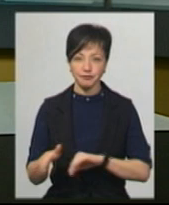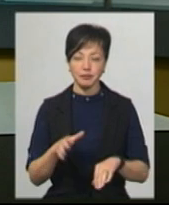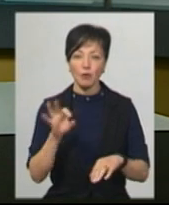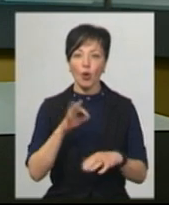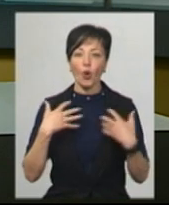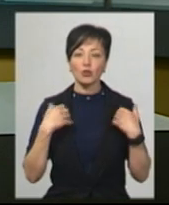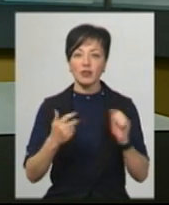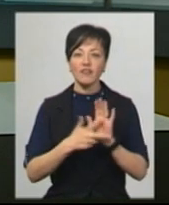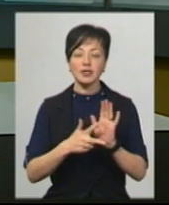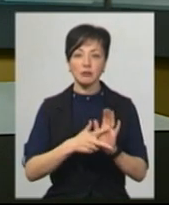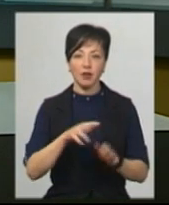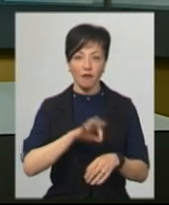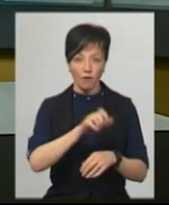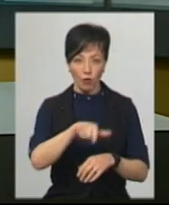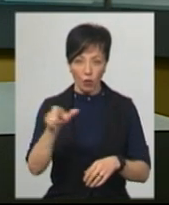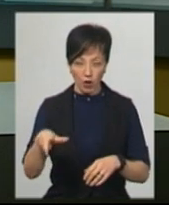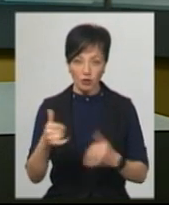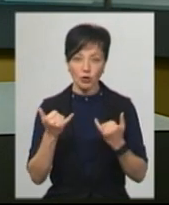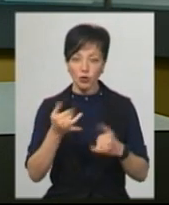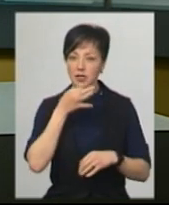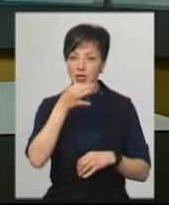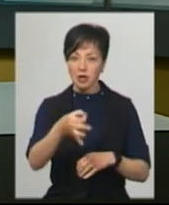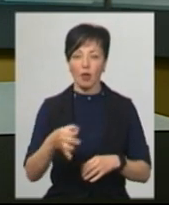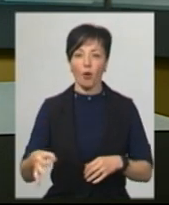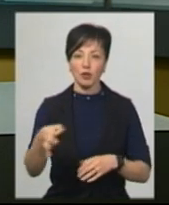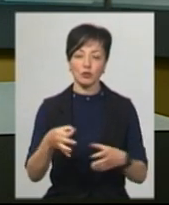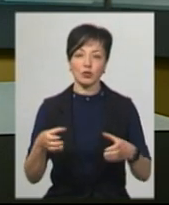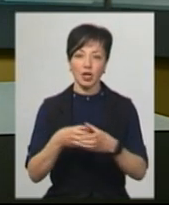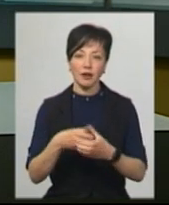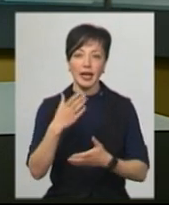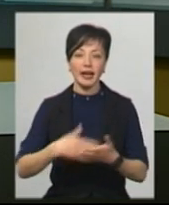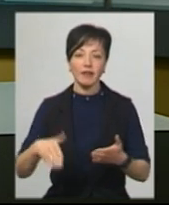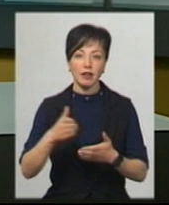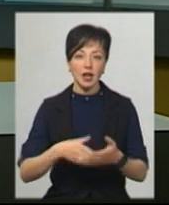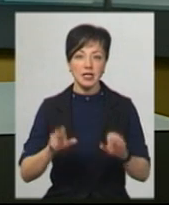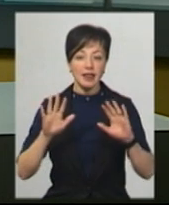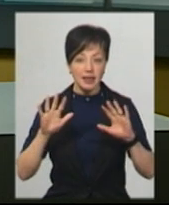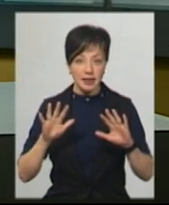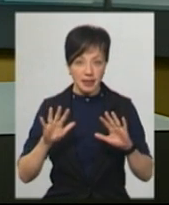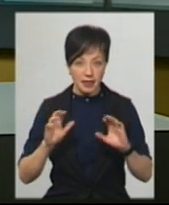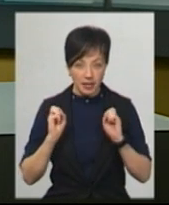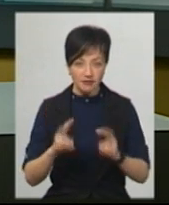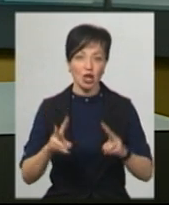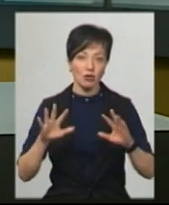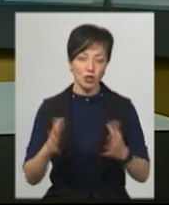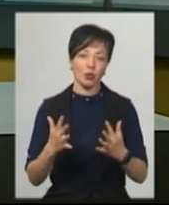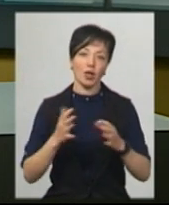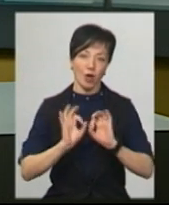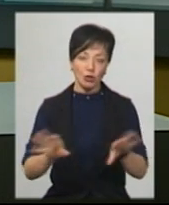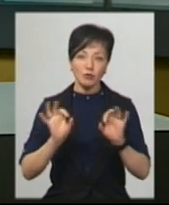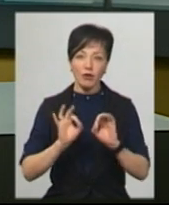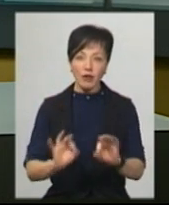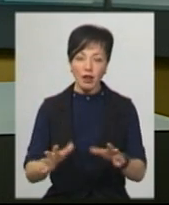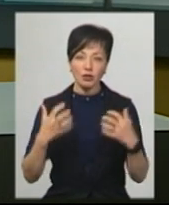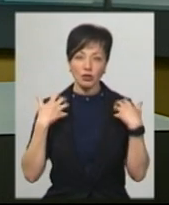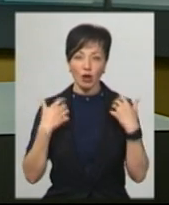восьми пацієнтів від COVID-19 сьогодні сказали у обласному штабі з ліквідації надзвичайної ситуації. Про це Суспільному розповіла